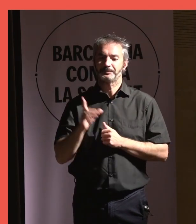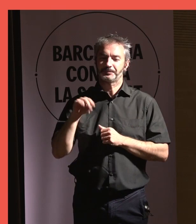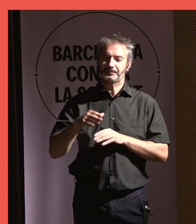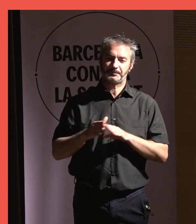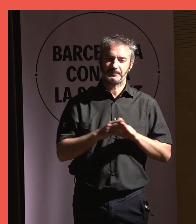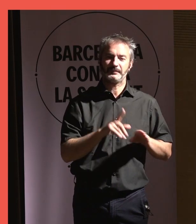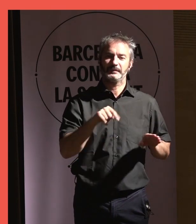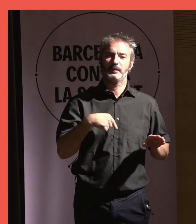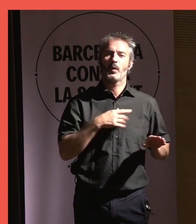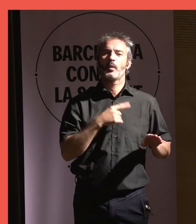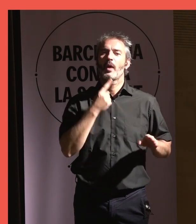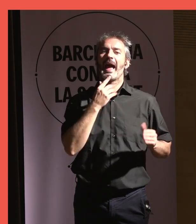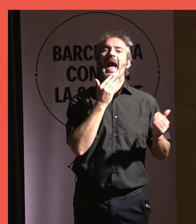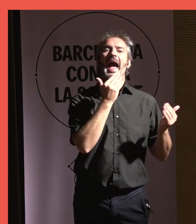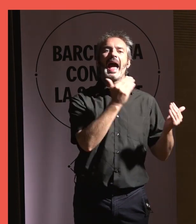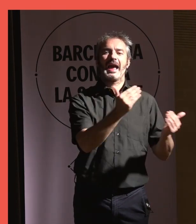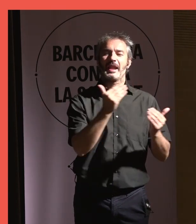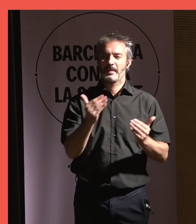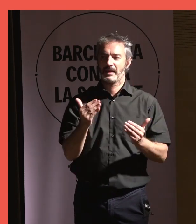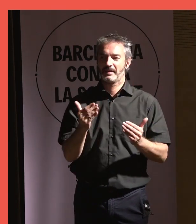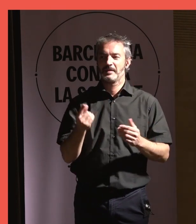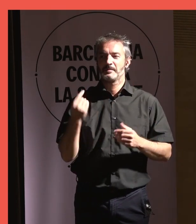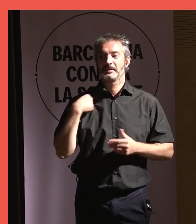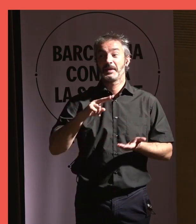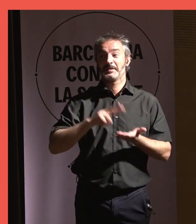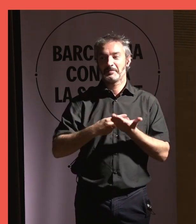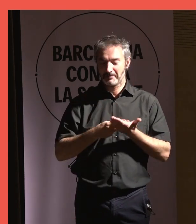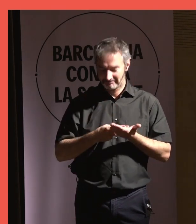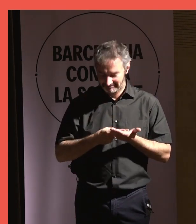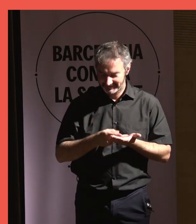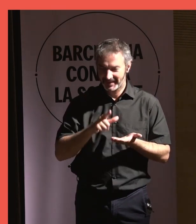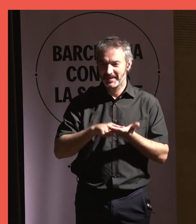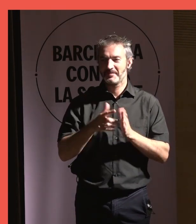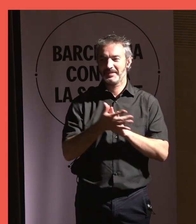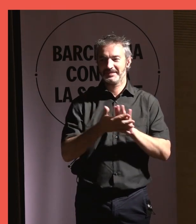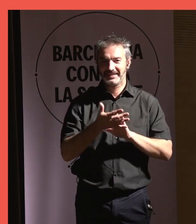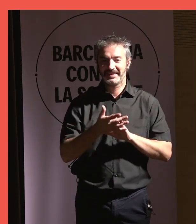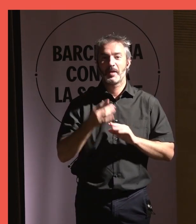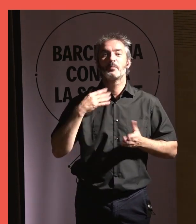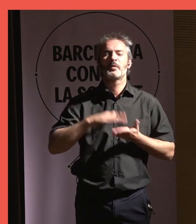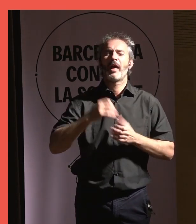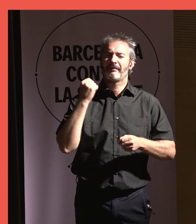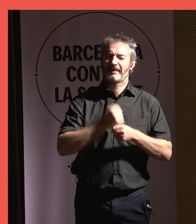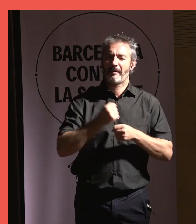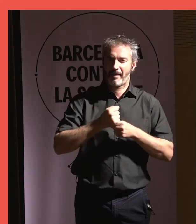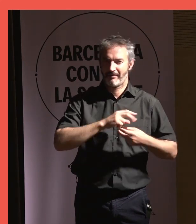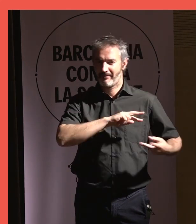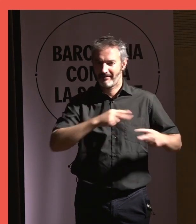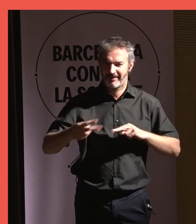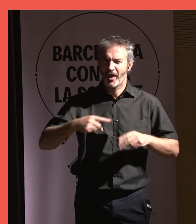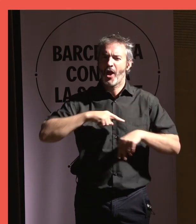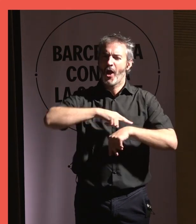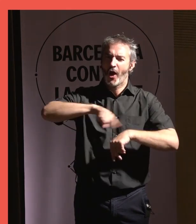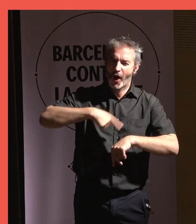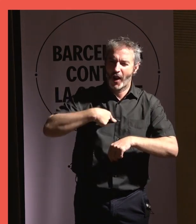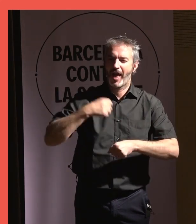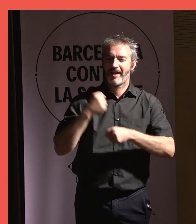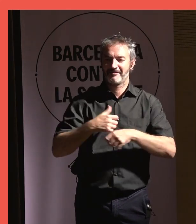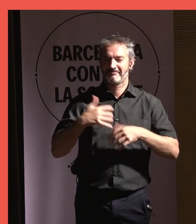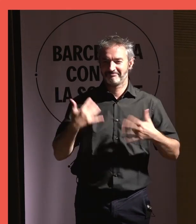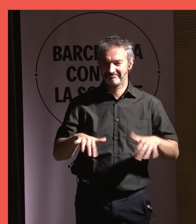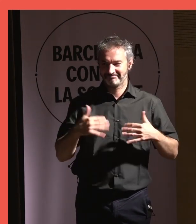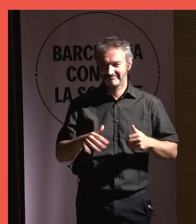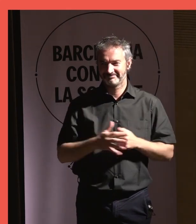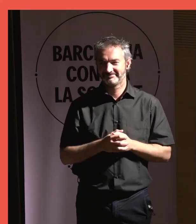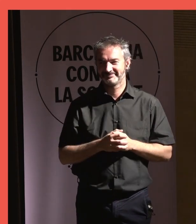-me fer també un agraïment als intèrprets, que heu fet una feina d'hores, feixugues